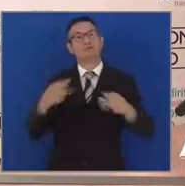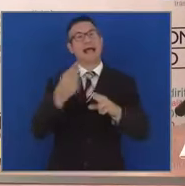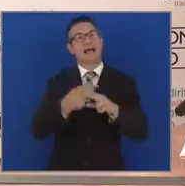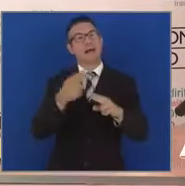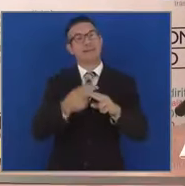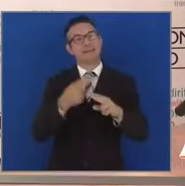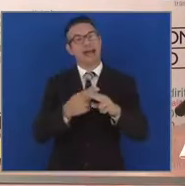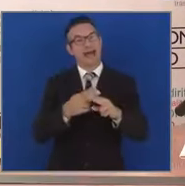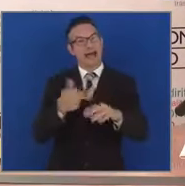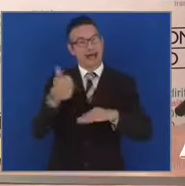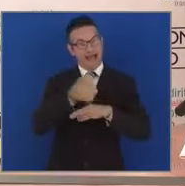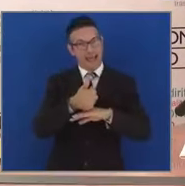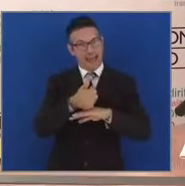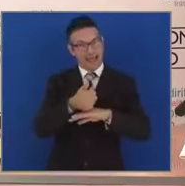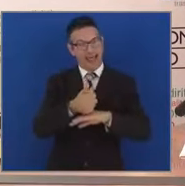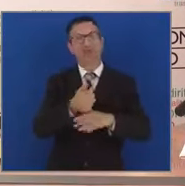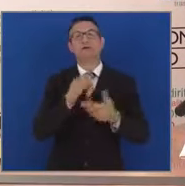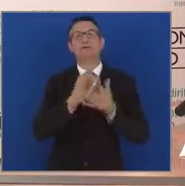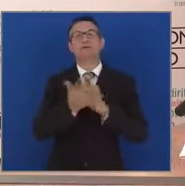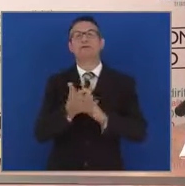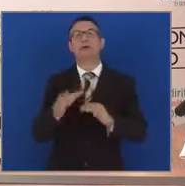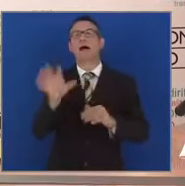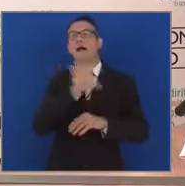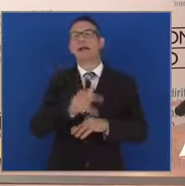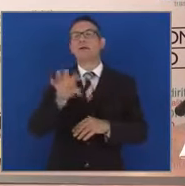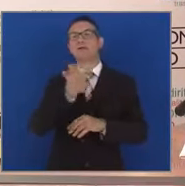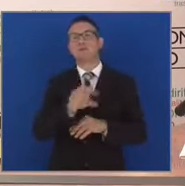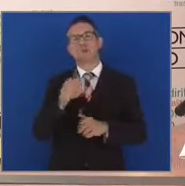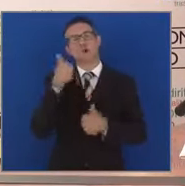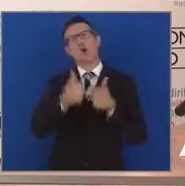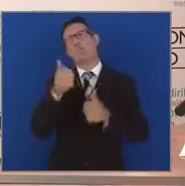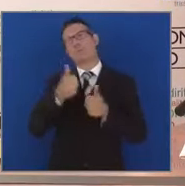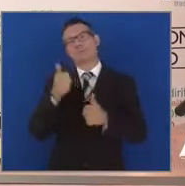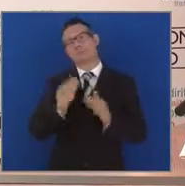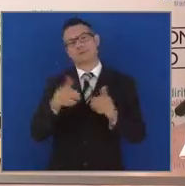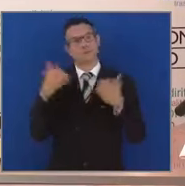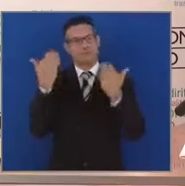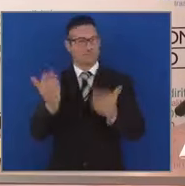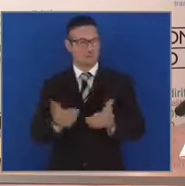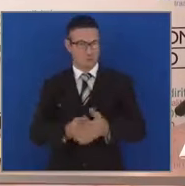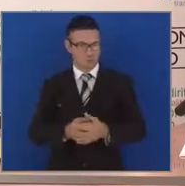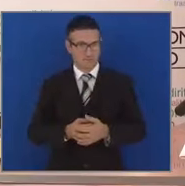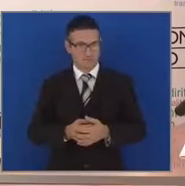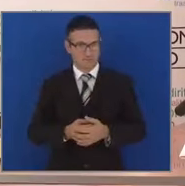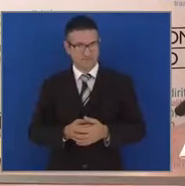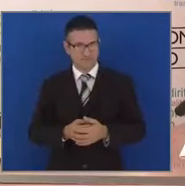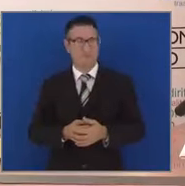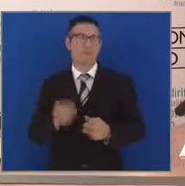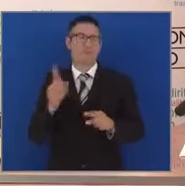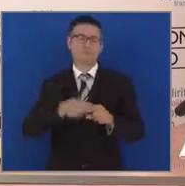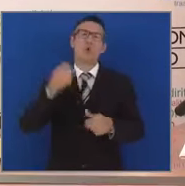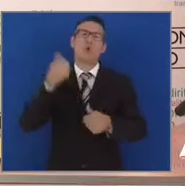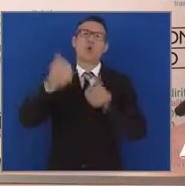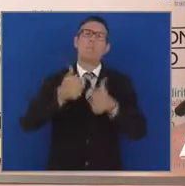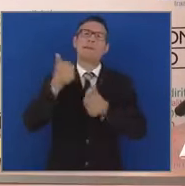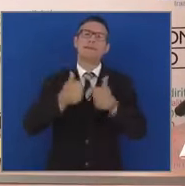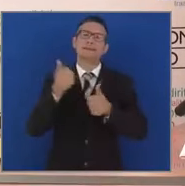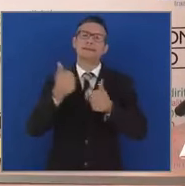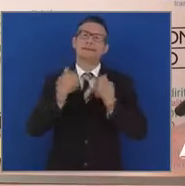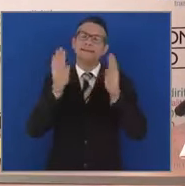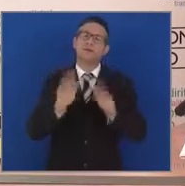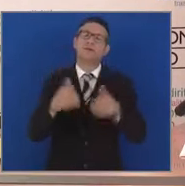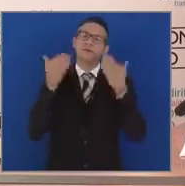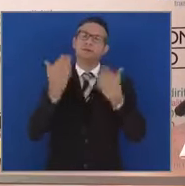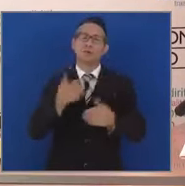tutto il territorio regionale molto più competitivo, ma mi permetto di dire molto più competitivo anche a